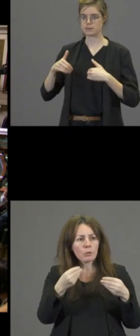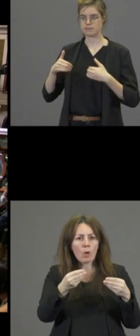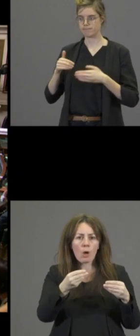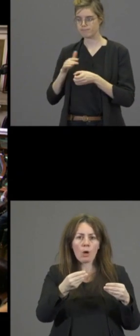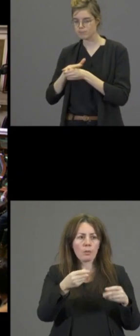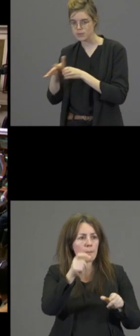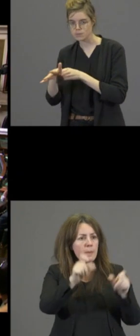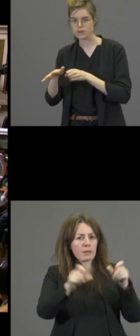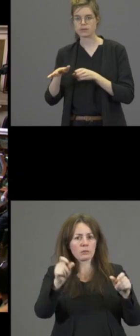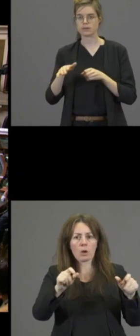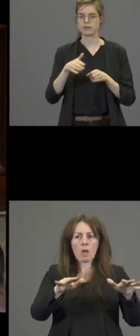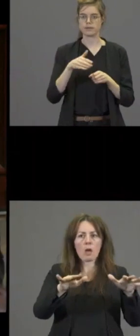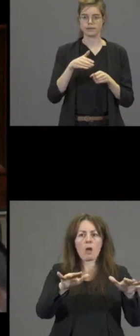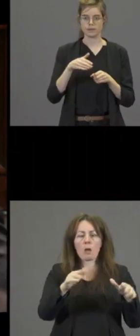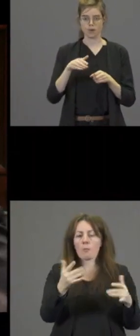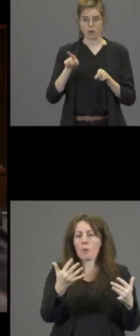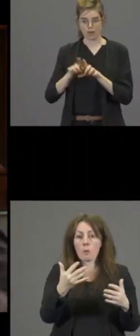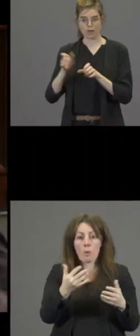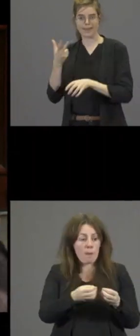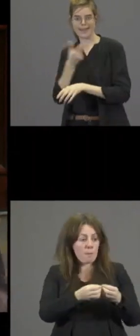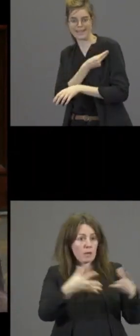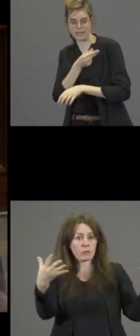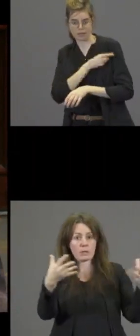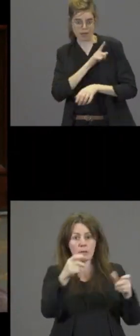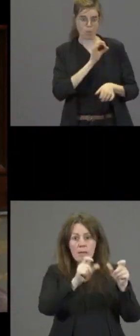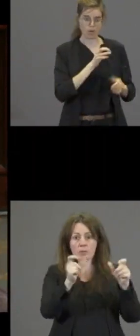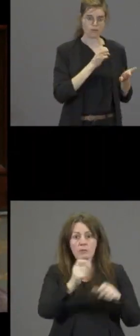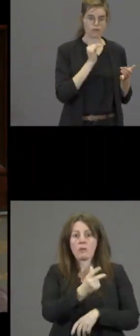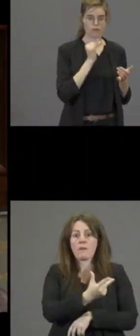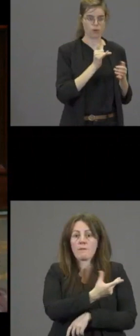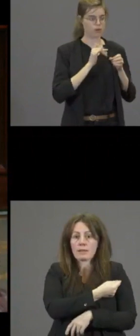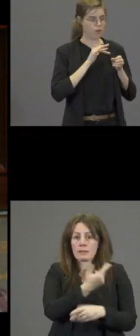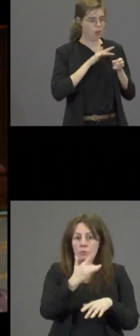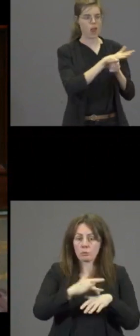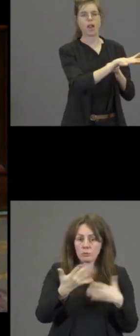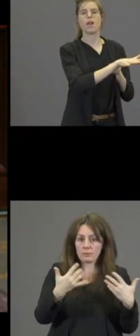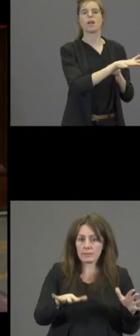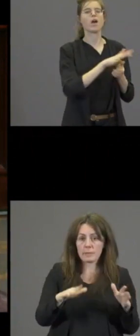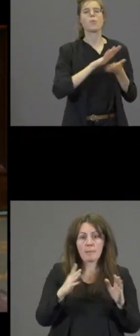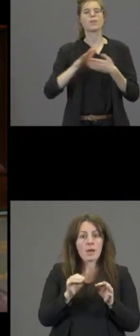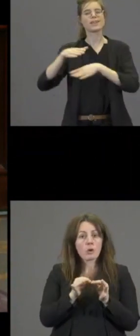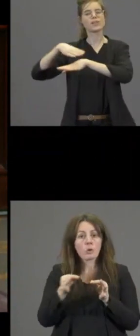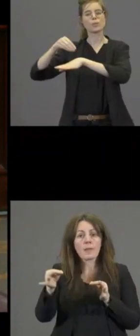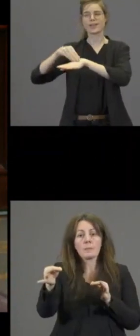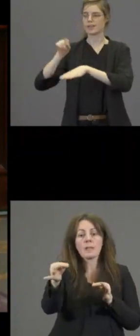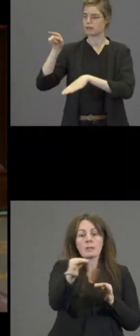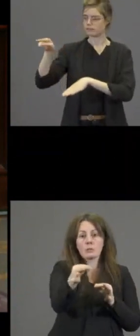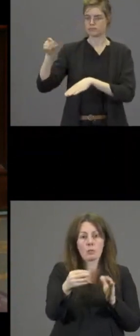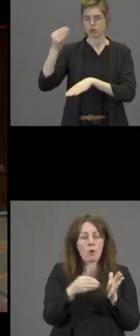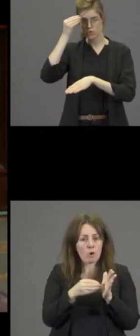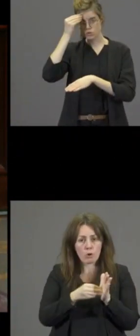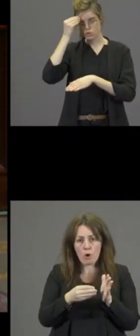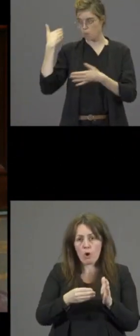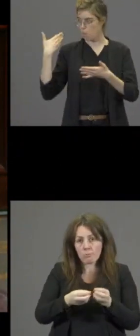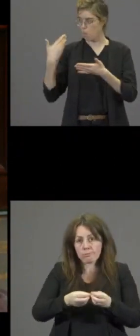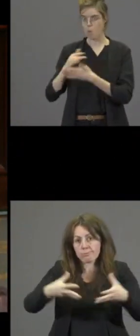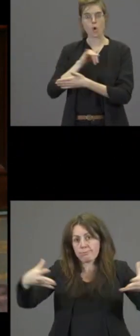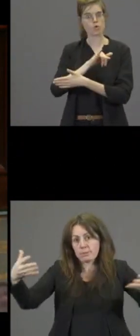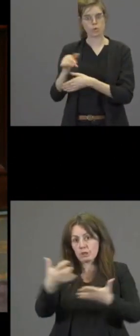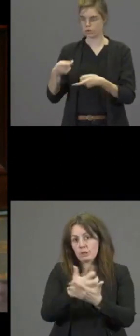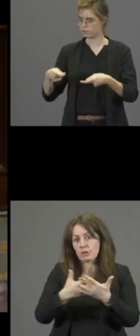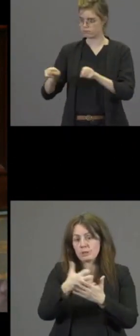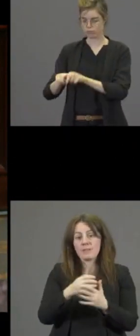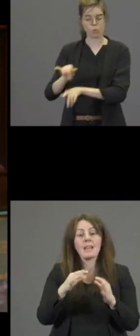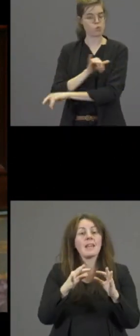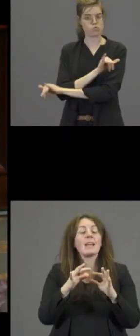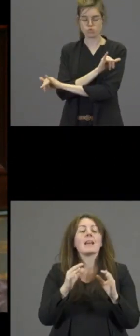ingeënt is, hebben we nog zoveel besmetting. Wel, dan moet je kijken op iemand anders. Ik ga het voorbeeld geven van Zweden. In Zweden zijn de scholen nooit dichtgegaan. Nooit.